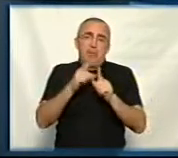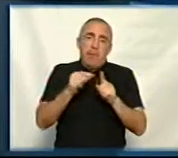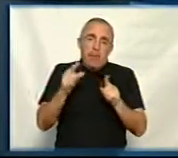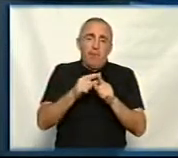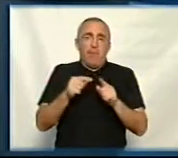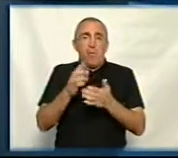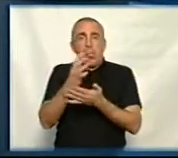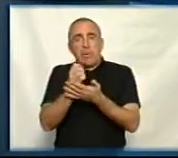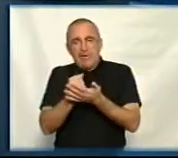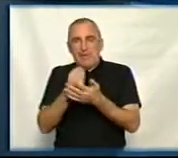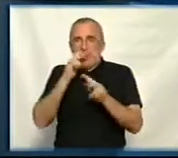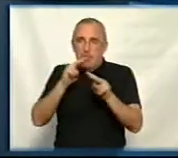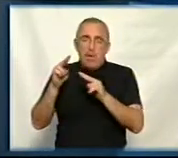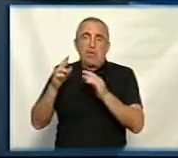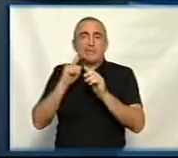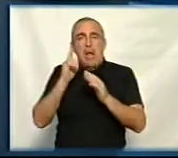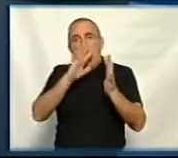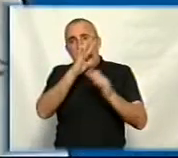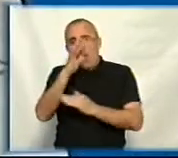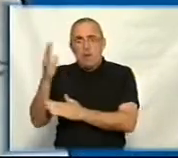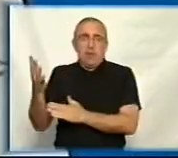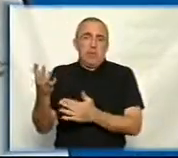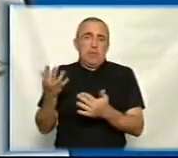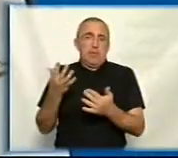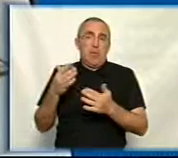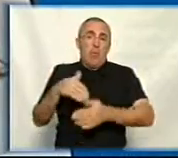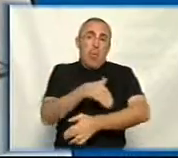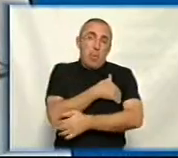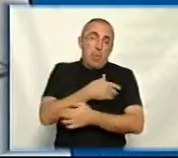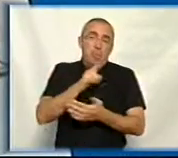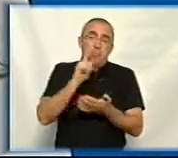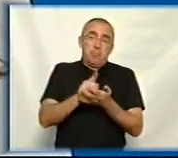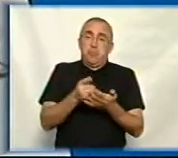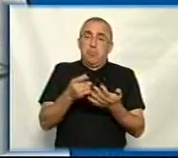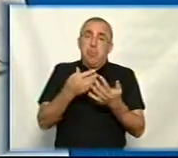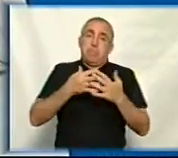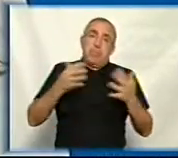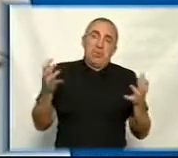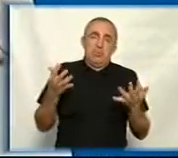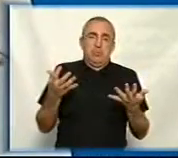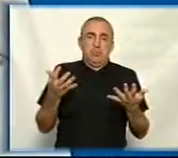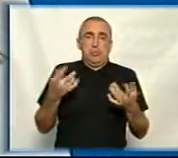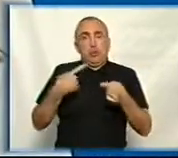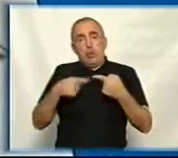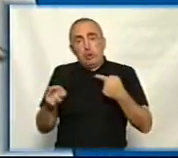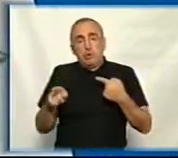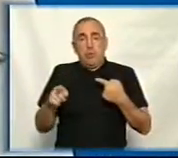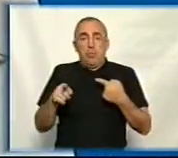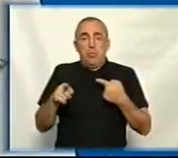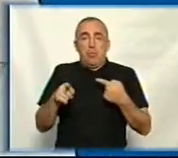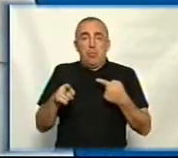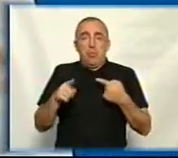утримання зелених насаджень. Я не думаю, що для комунального у нас повинні бути якісь більш інші, одні